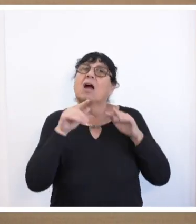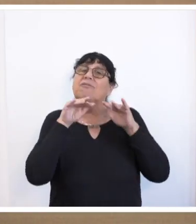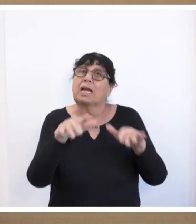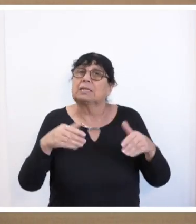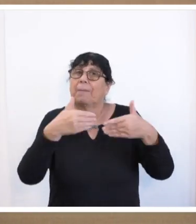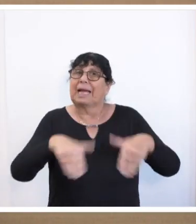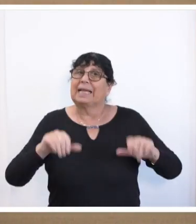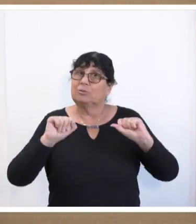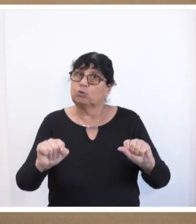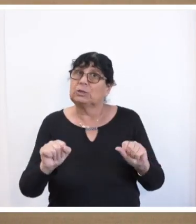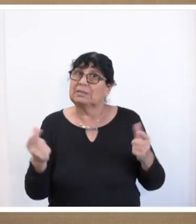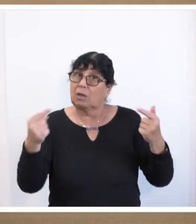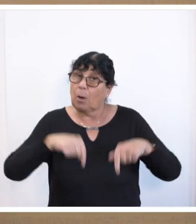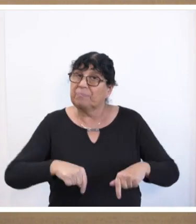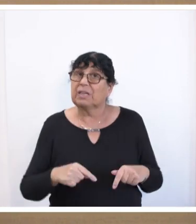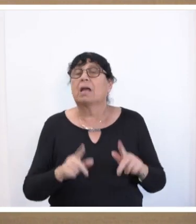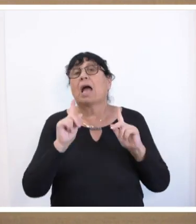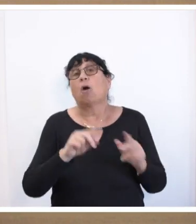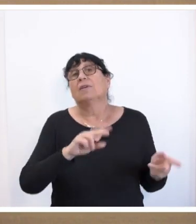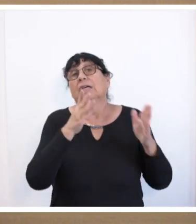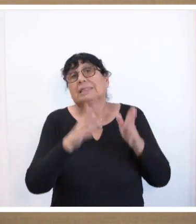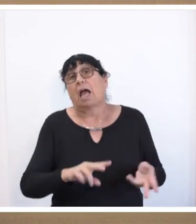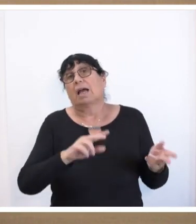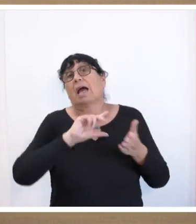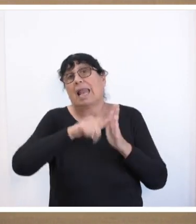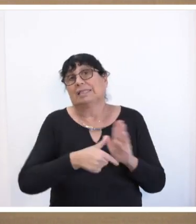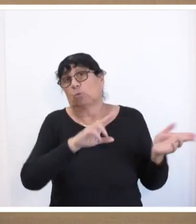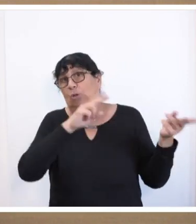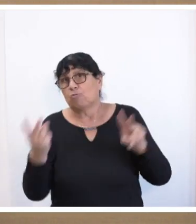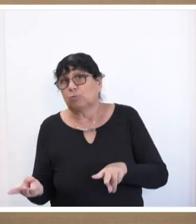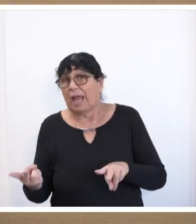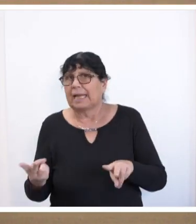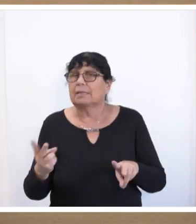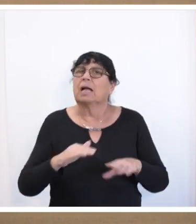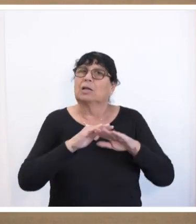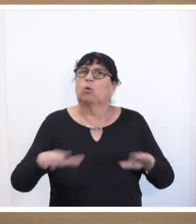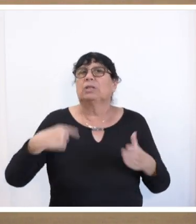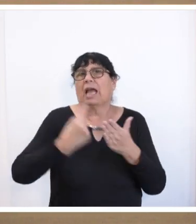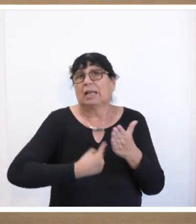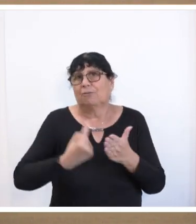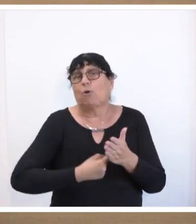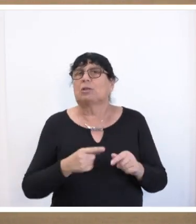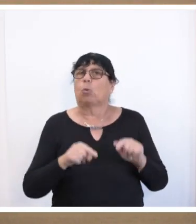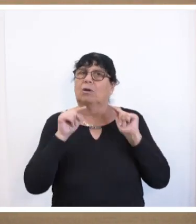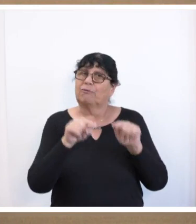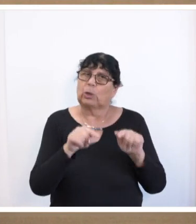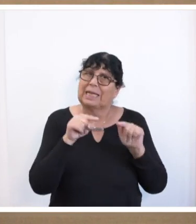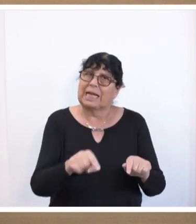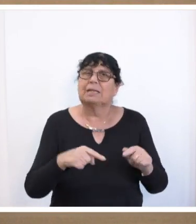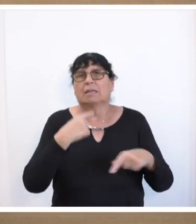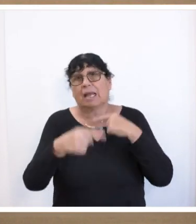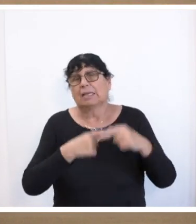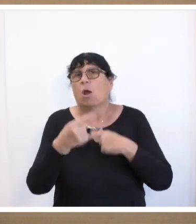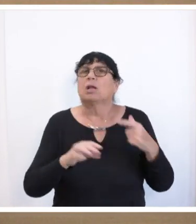wird, muss umgehend auf Sachleistungen umgestiegen werden, als absolute Grundanforderung der auch von Ihnen stets postulierten